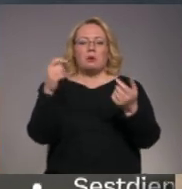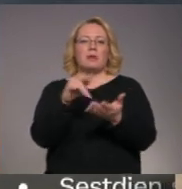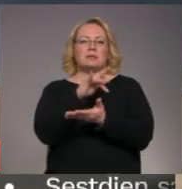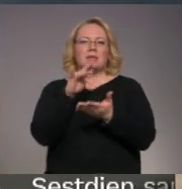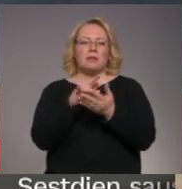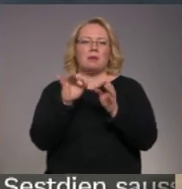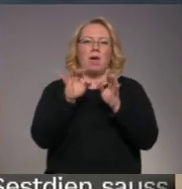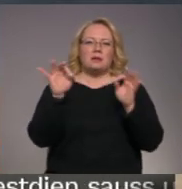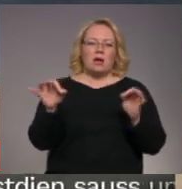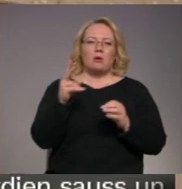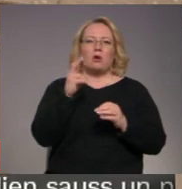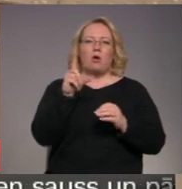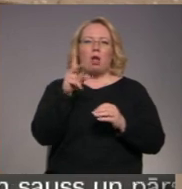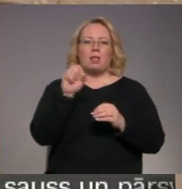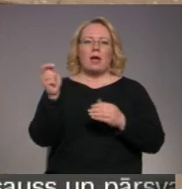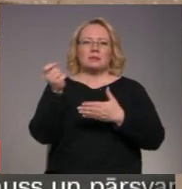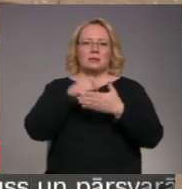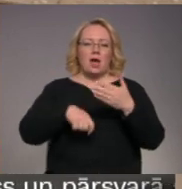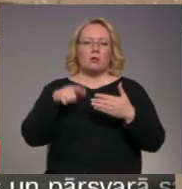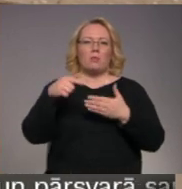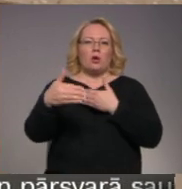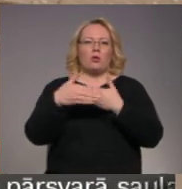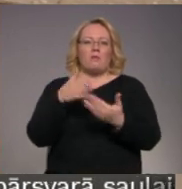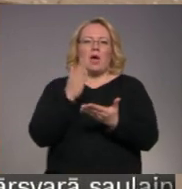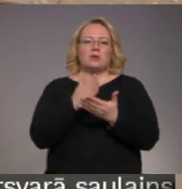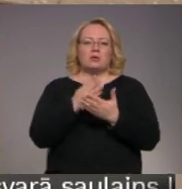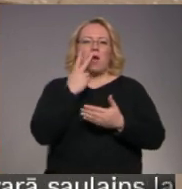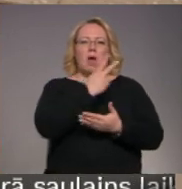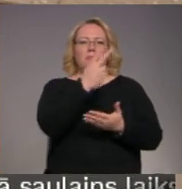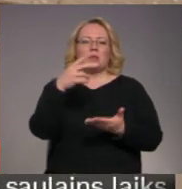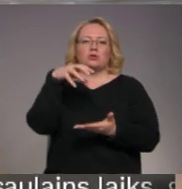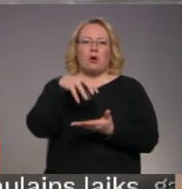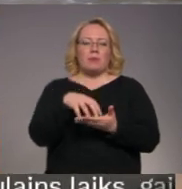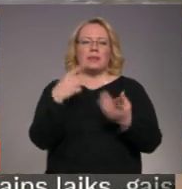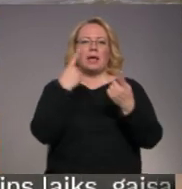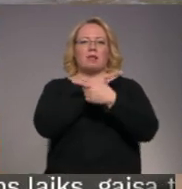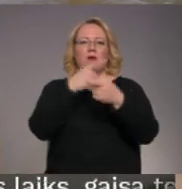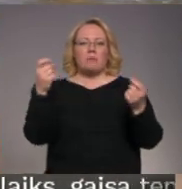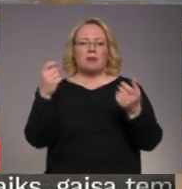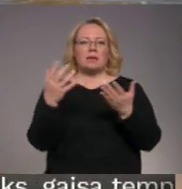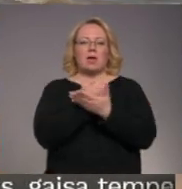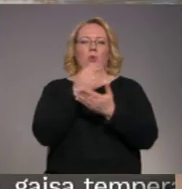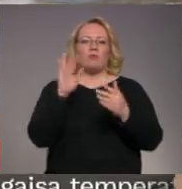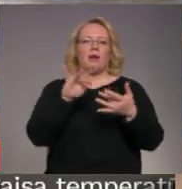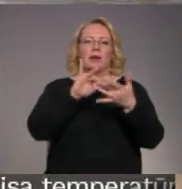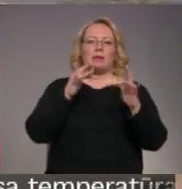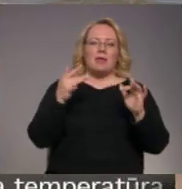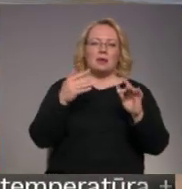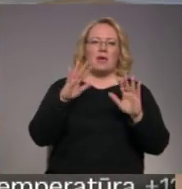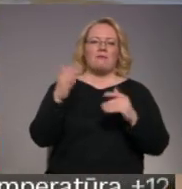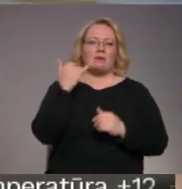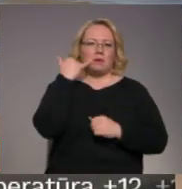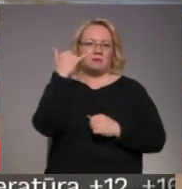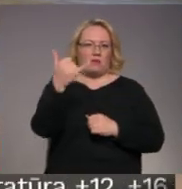Mērsragā un kolkā slēgti par turtuvumā esošajiem apskates objektiem, informāciju iespējams iegūt internetā vai sazinoties